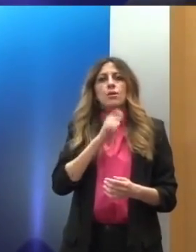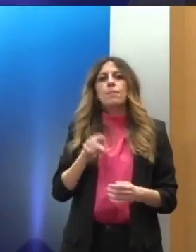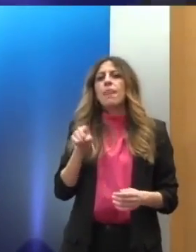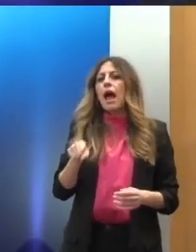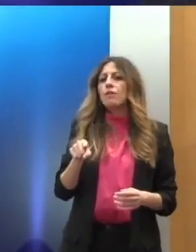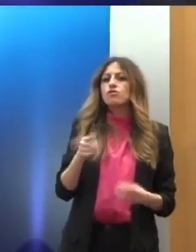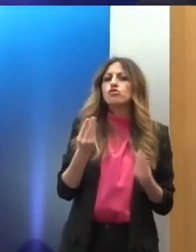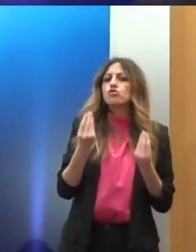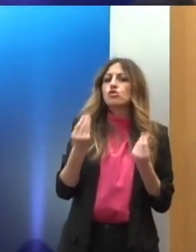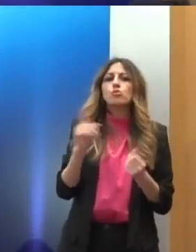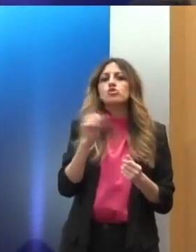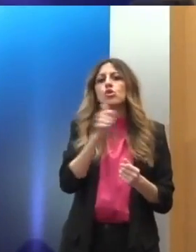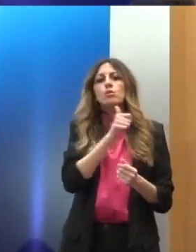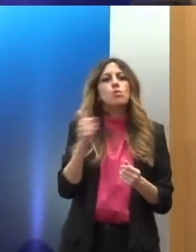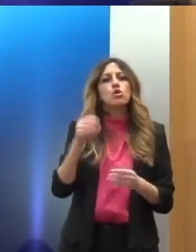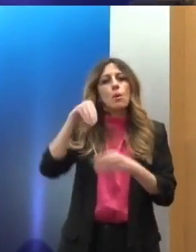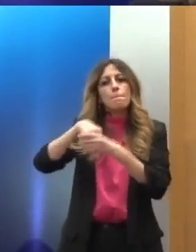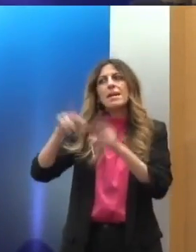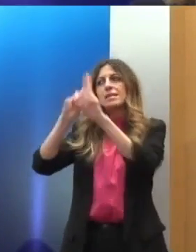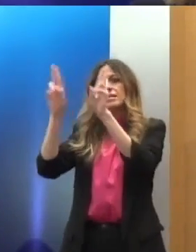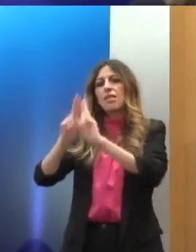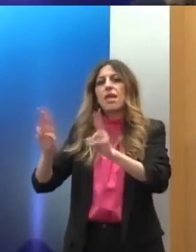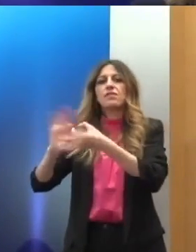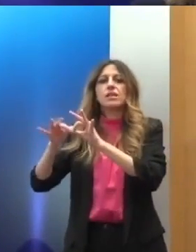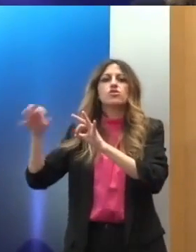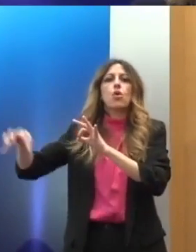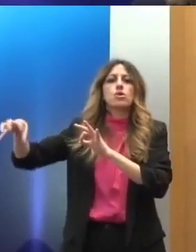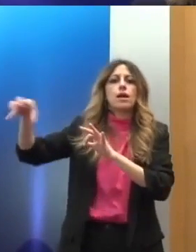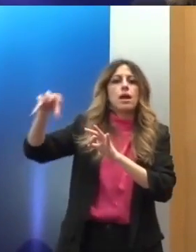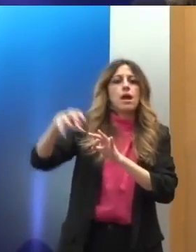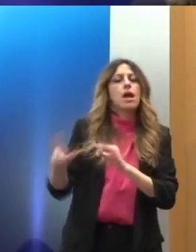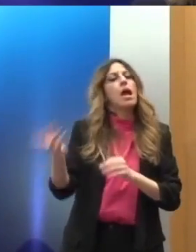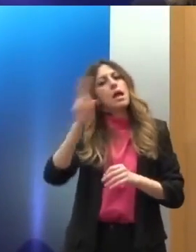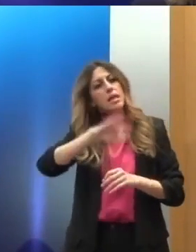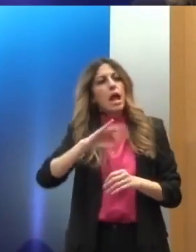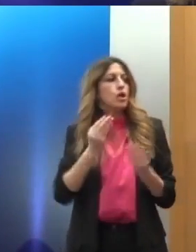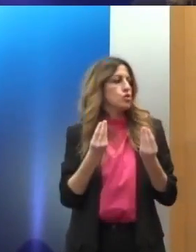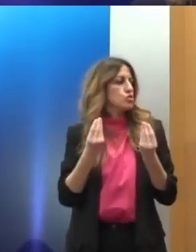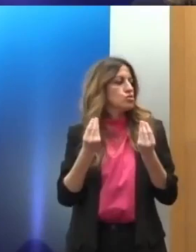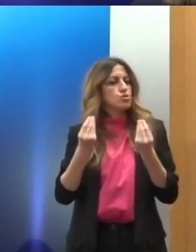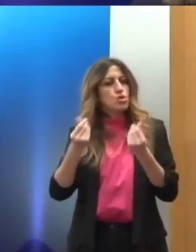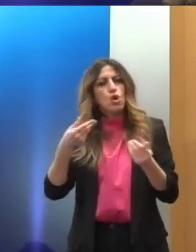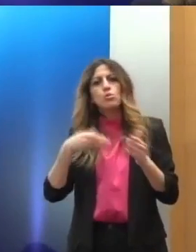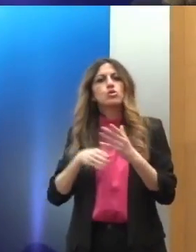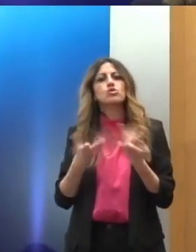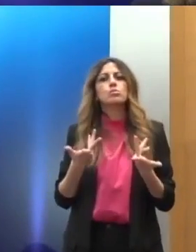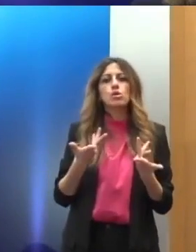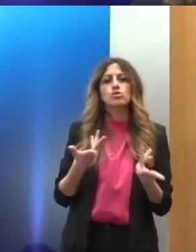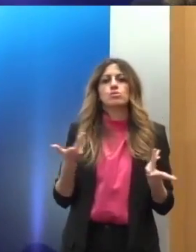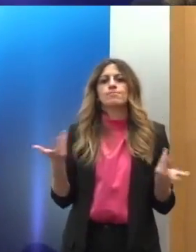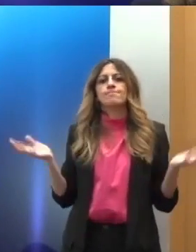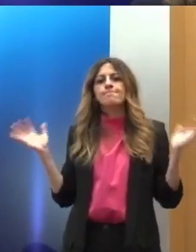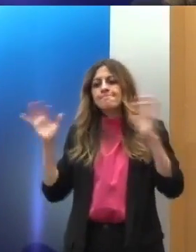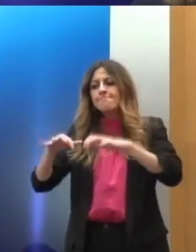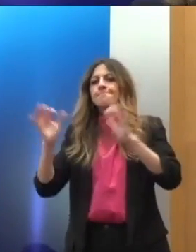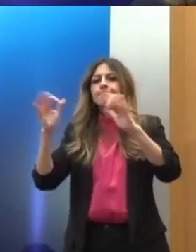μόνο μέσα στα διεθνή όργανα, αλλά και με την οδό των συναθρήσεων